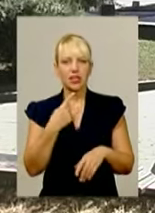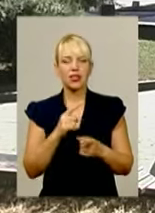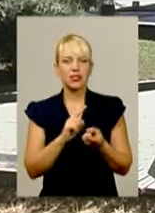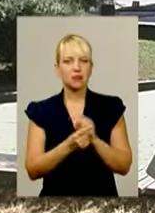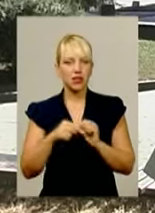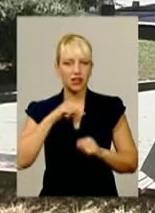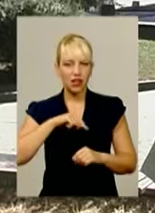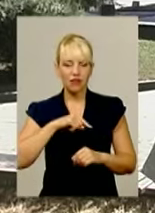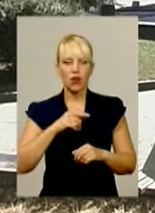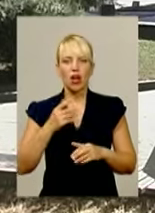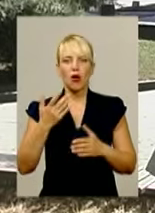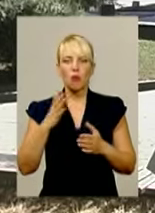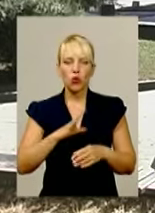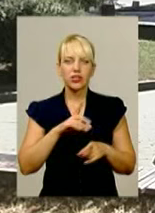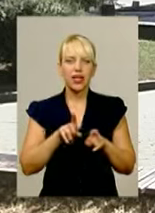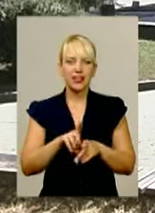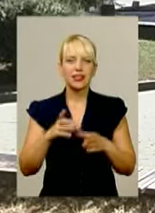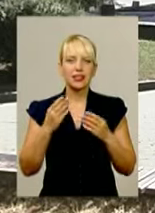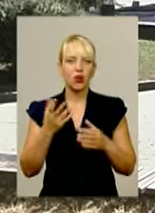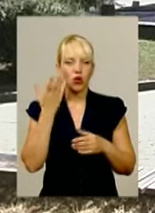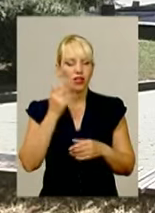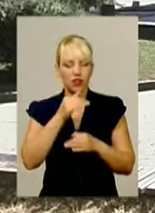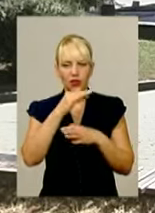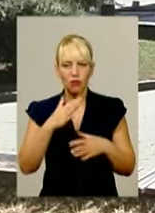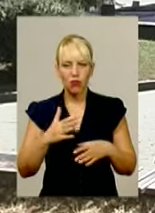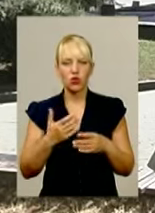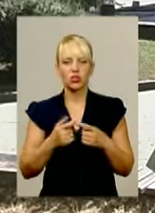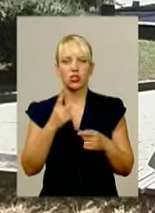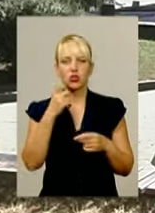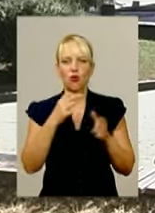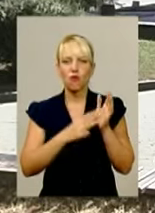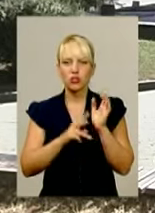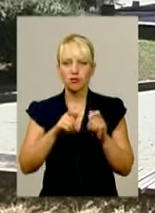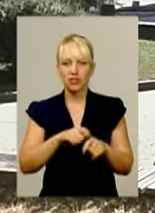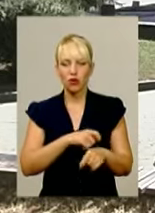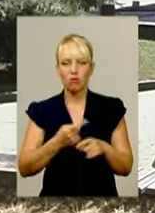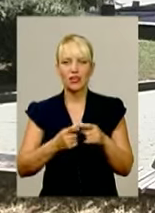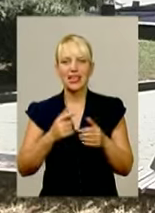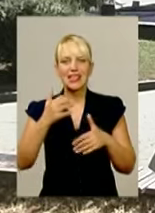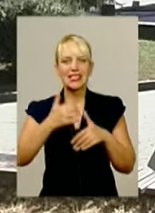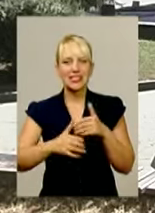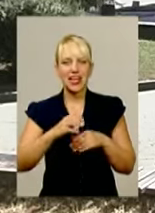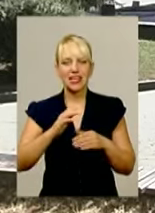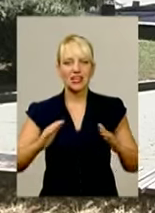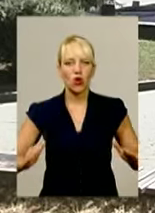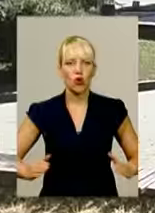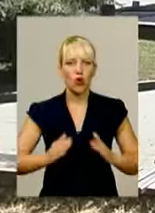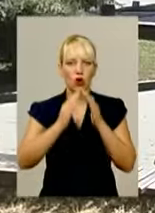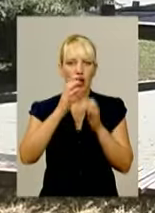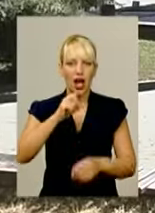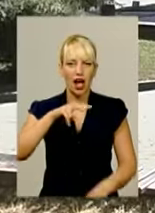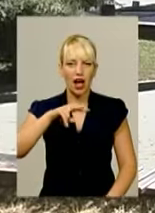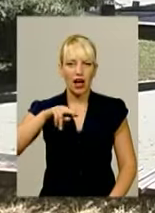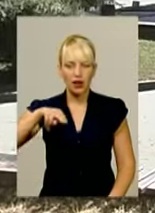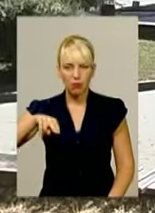вже якісь там 180 кілометрів десь там посеред Альп, ті горки такі, що на них швидше пішки